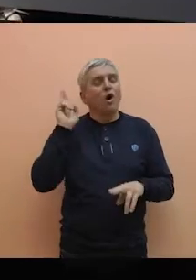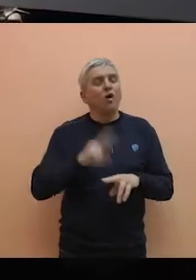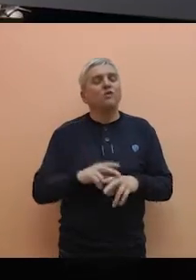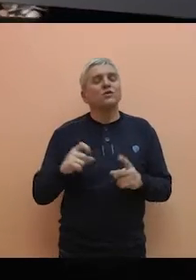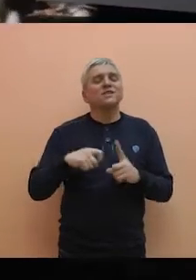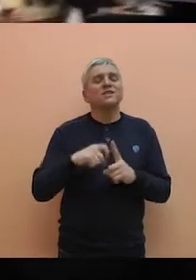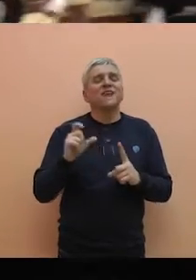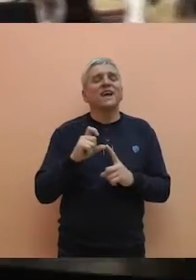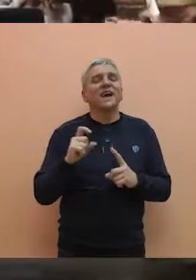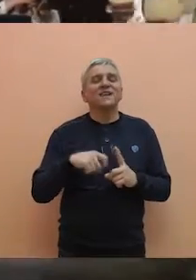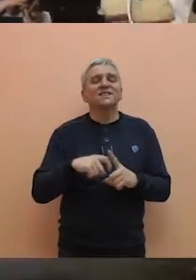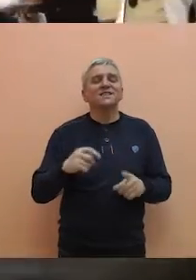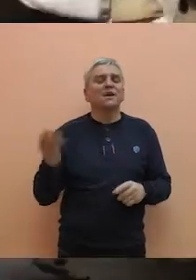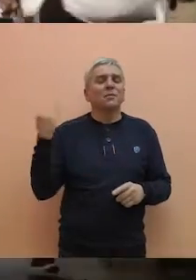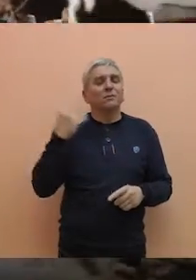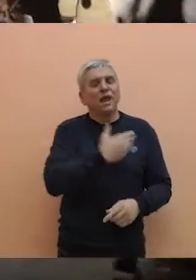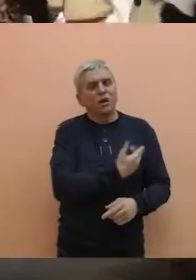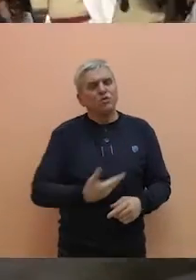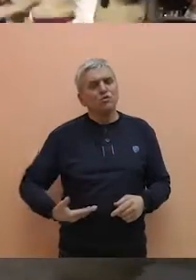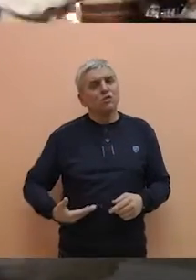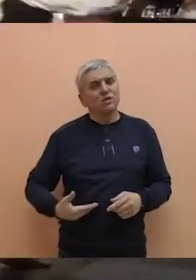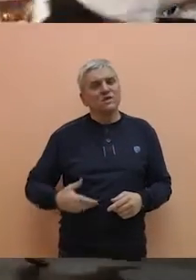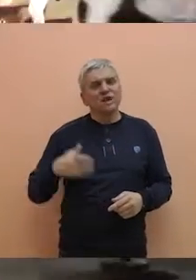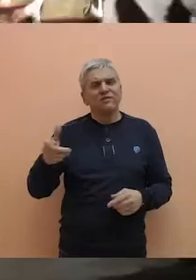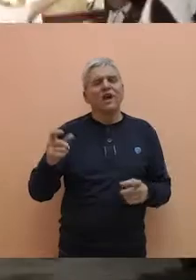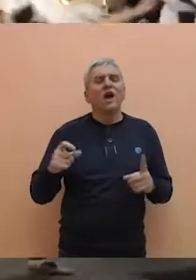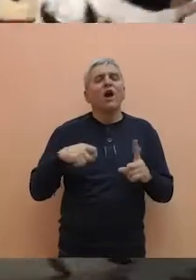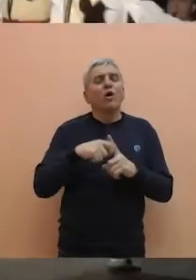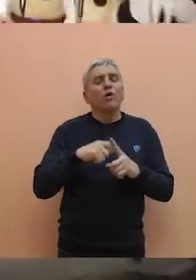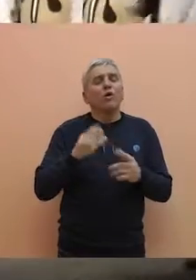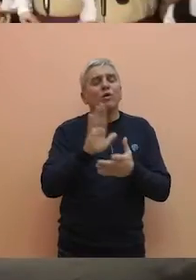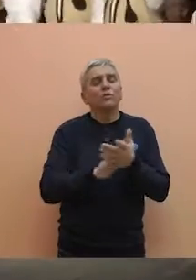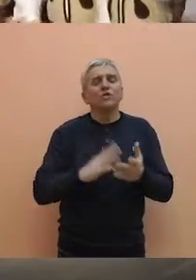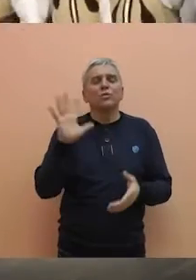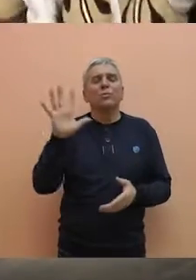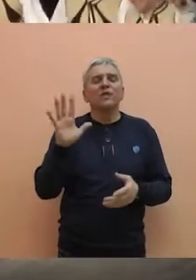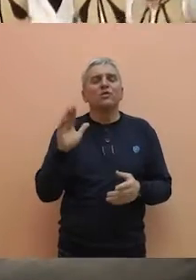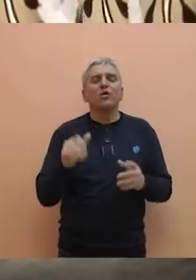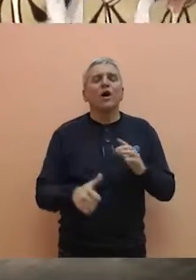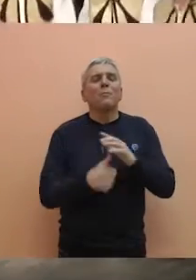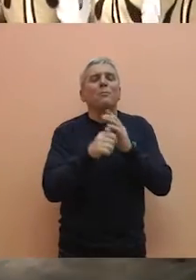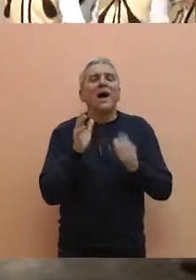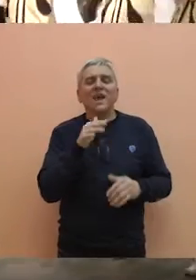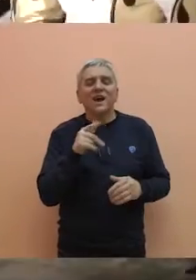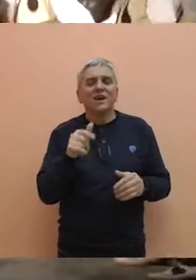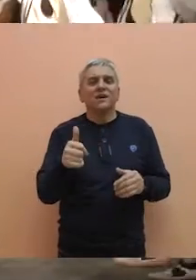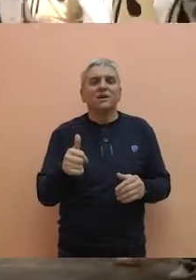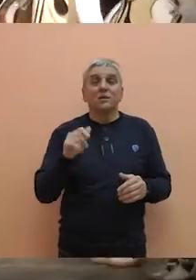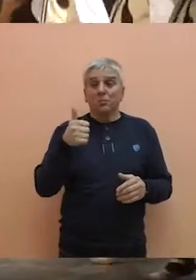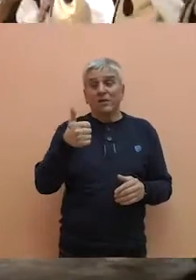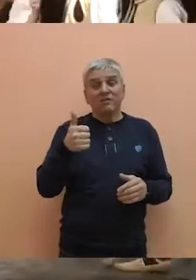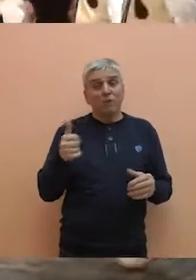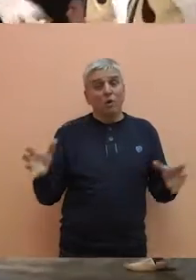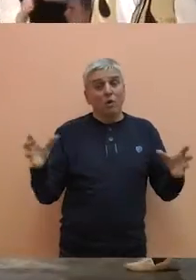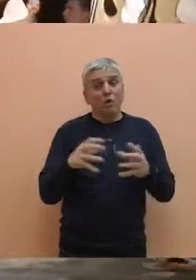Centralnog komiteta komunističke partije Jugoslavije, nacionalni ansambl Kolo počeo je sa radom 5. maja 1948. godine.